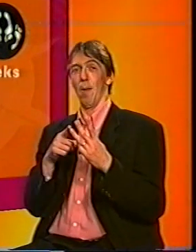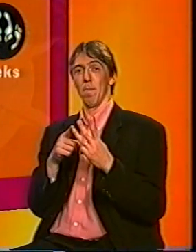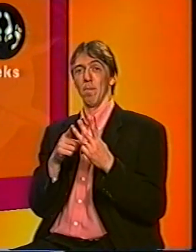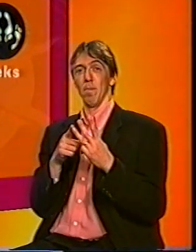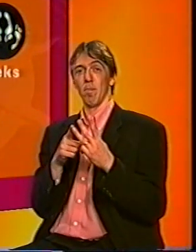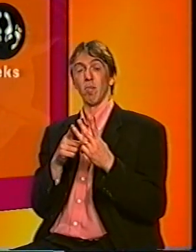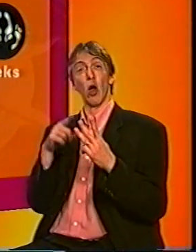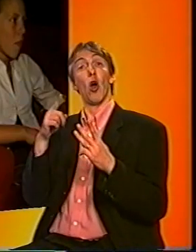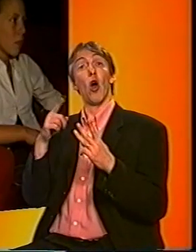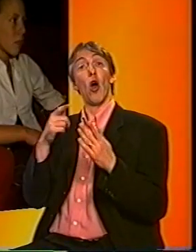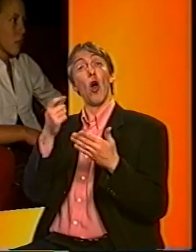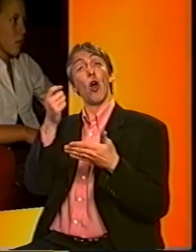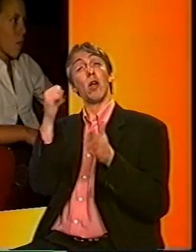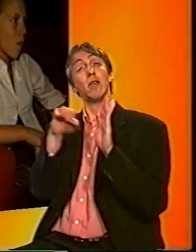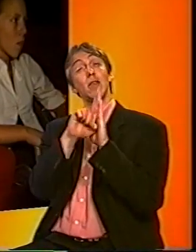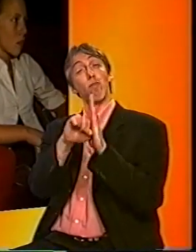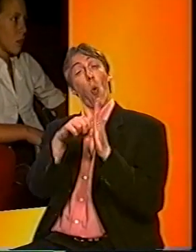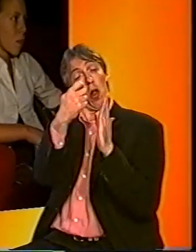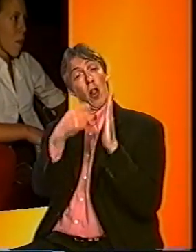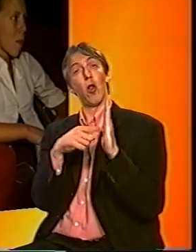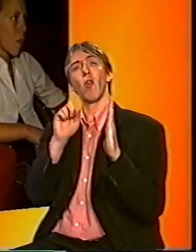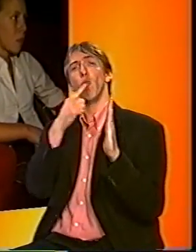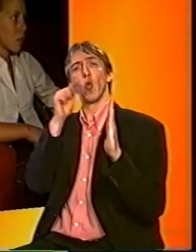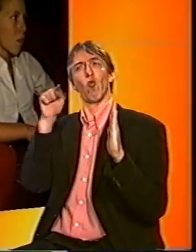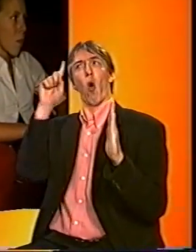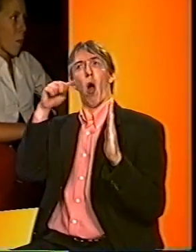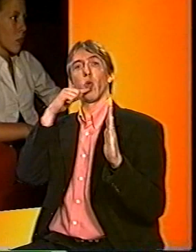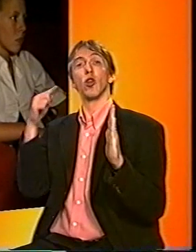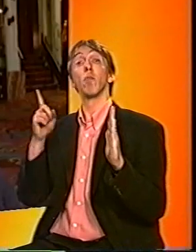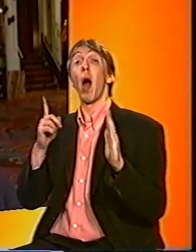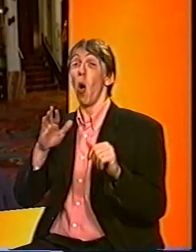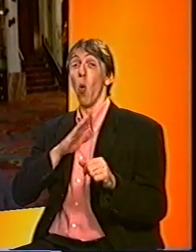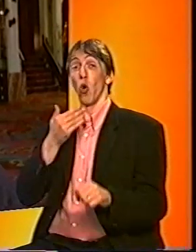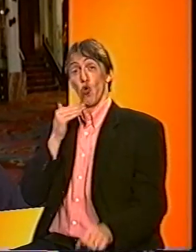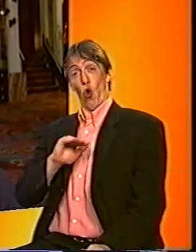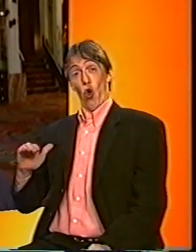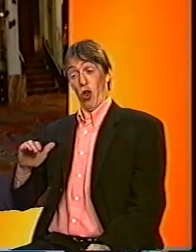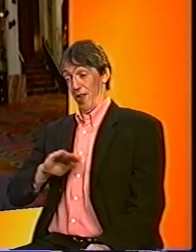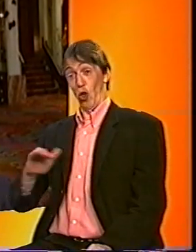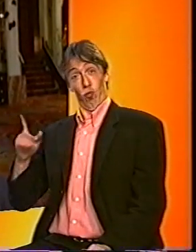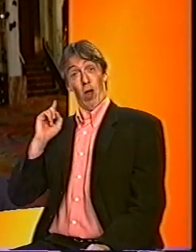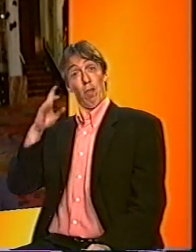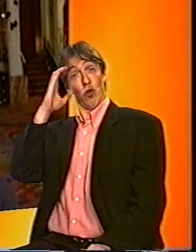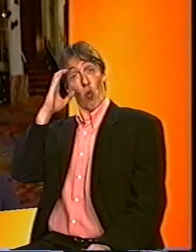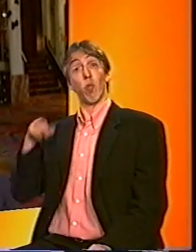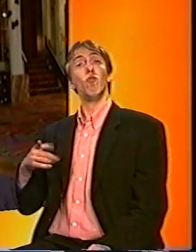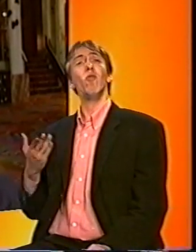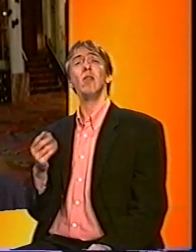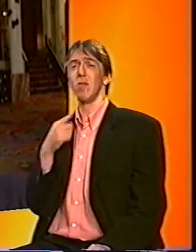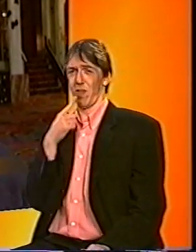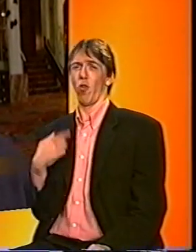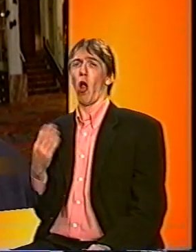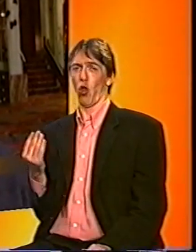De plaatjes zijn vooral bedoeld voor de ouders. Maar ook jonge bioscoopgangers vinden het wel handig. Ik vind het wel beter want dan kun je ook niet in de maning genomen